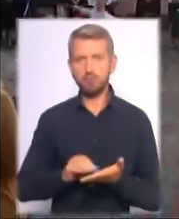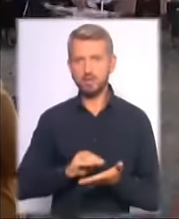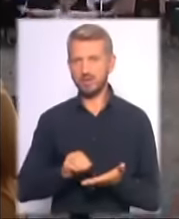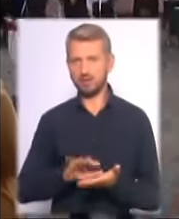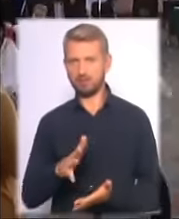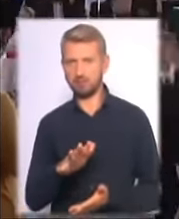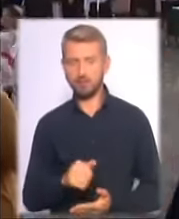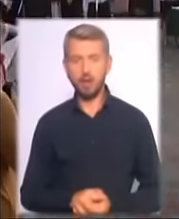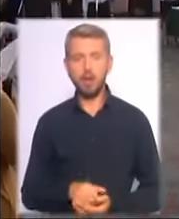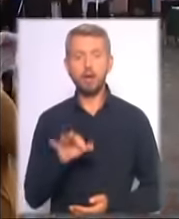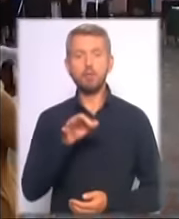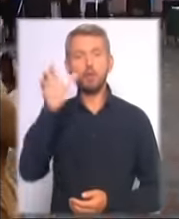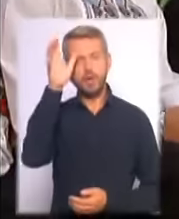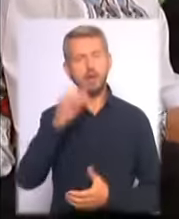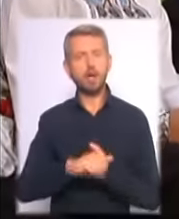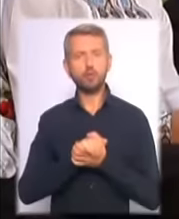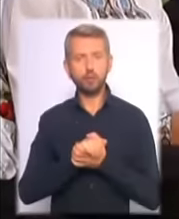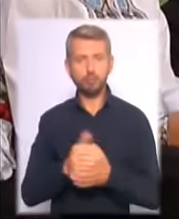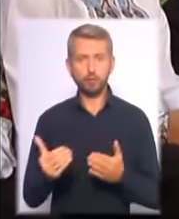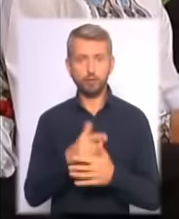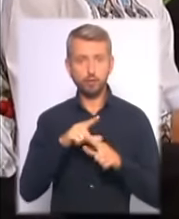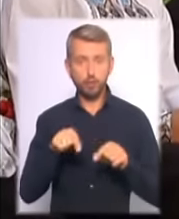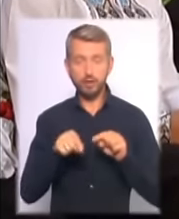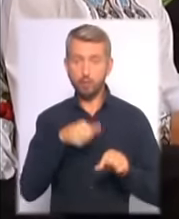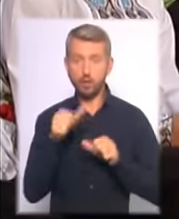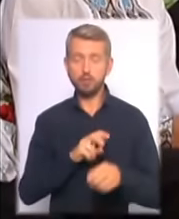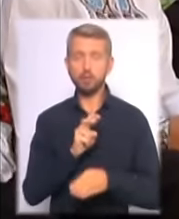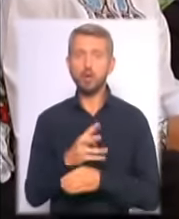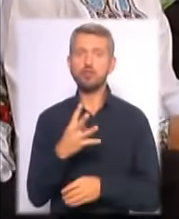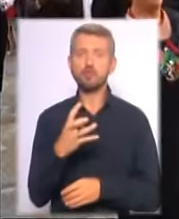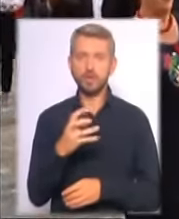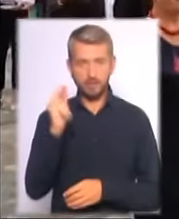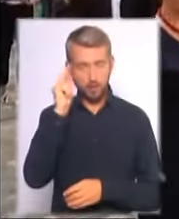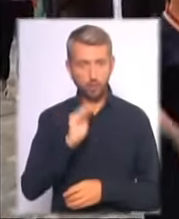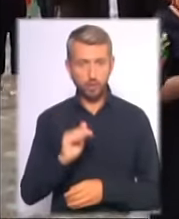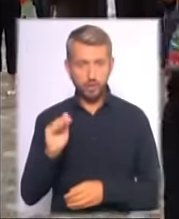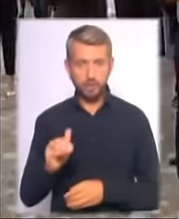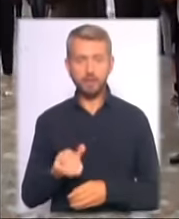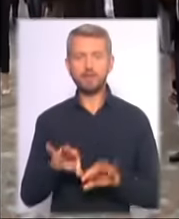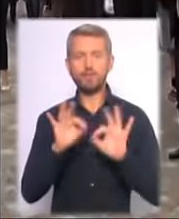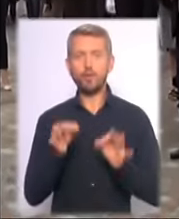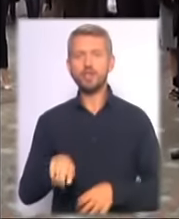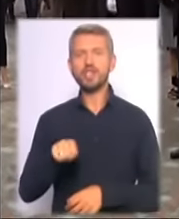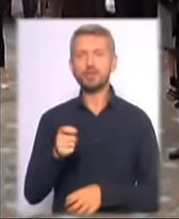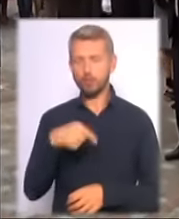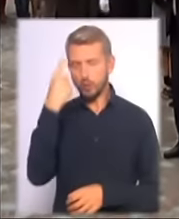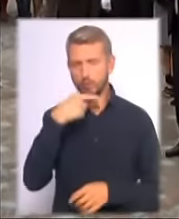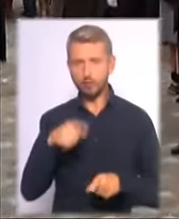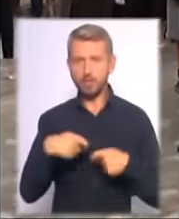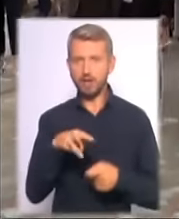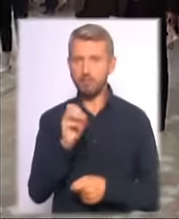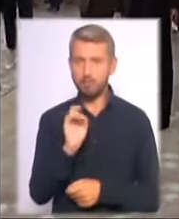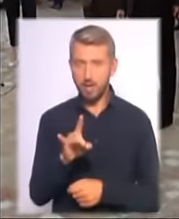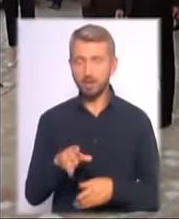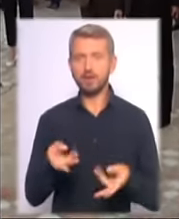Познання та дружби до нової школи цьогоріч підуть понад чотири сотні учнів. Символічний ключ від закладу особисто передав мер Києва та залишив перші